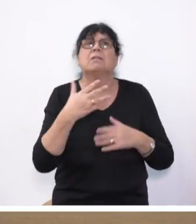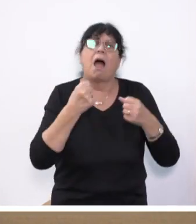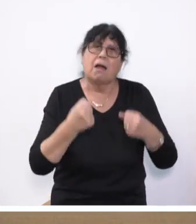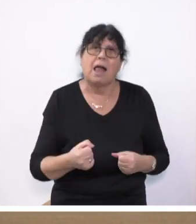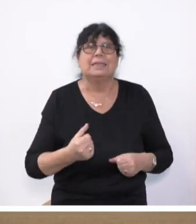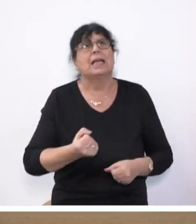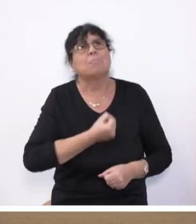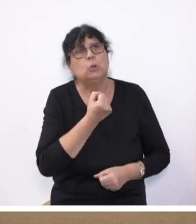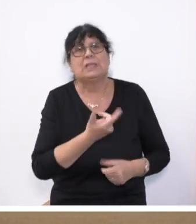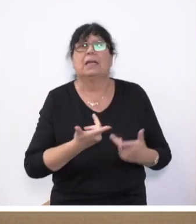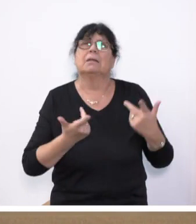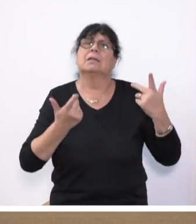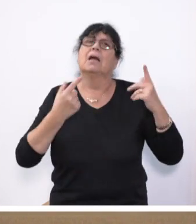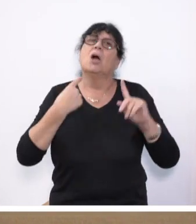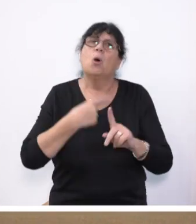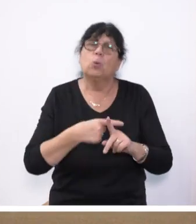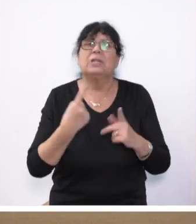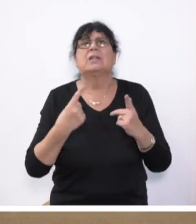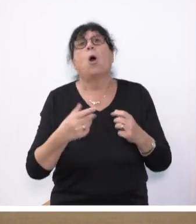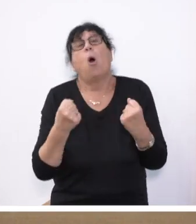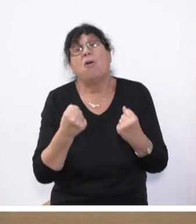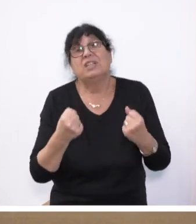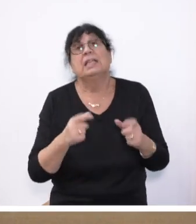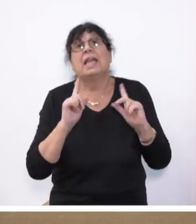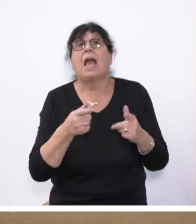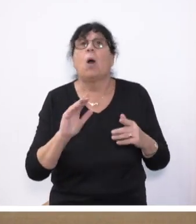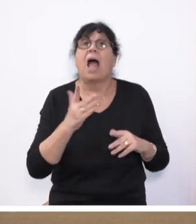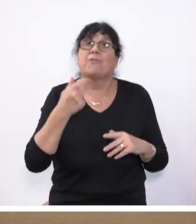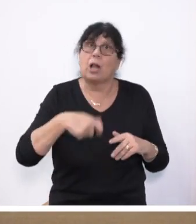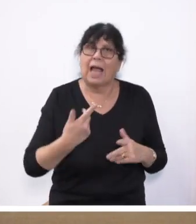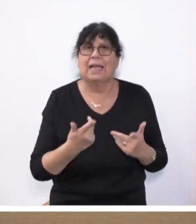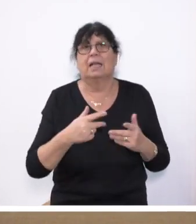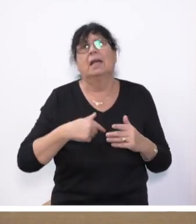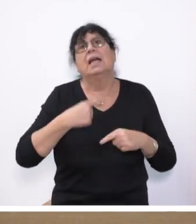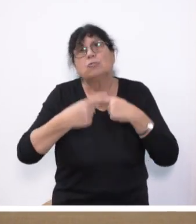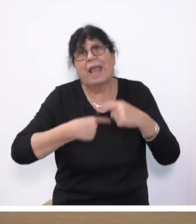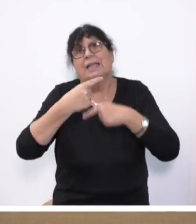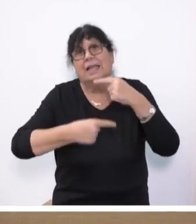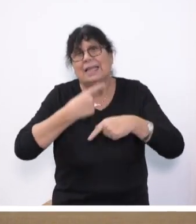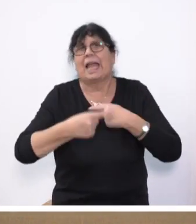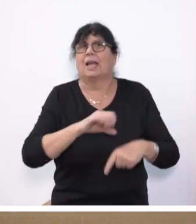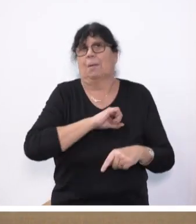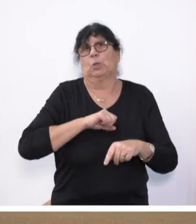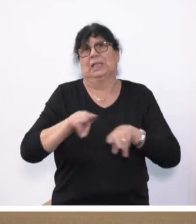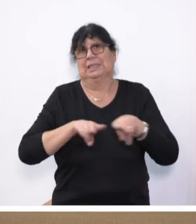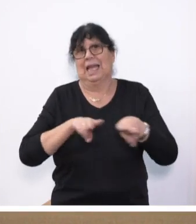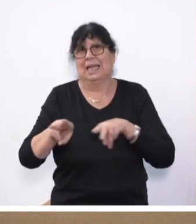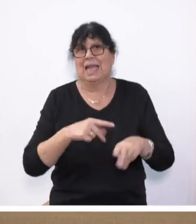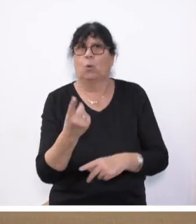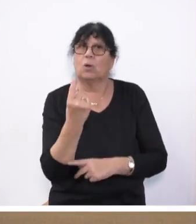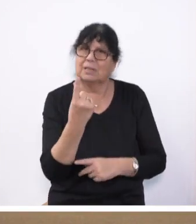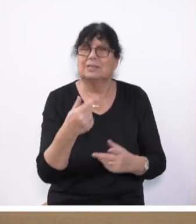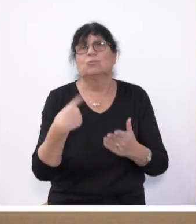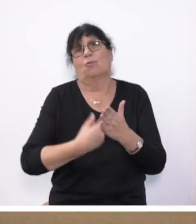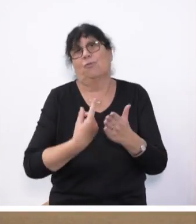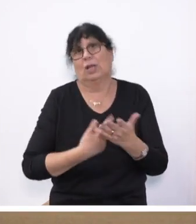mutig und hoffentlich dann erfolgreich ständig der Bundesregierung aufzusetzen. Und wir haben